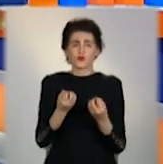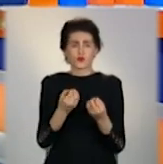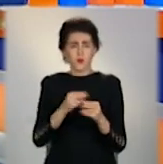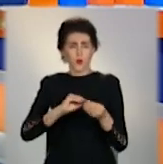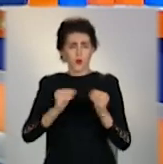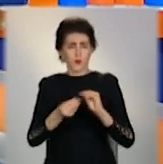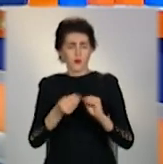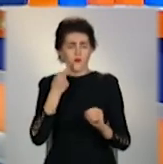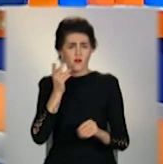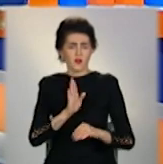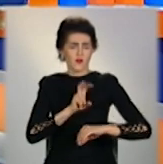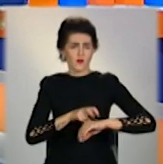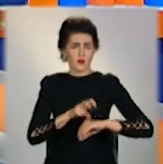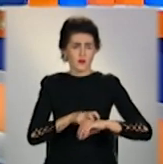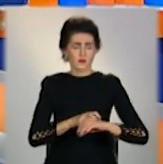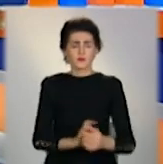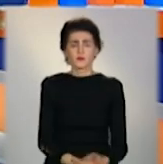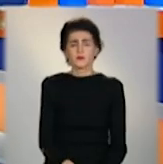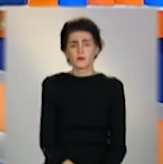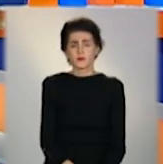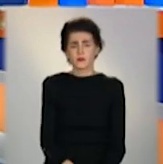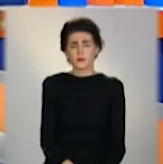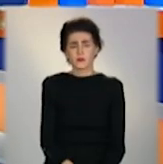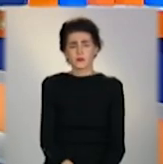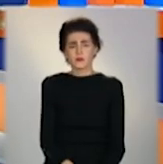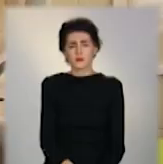стикаються медики, розкажуть наші кореспонденти.